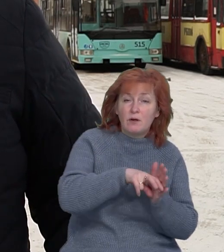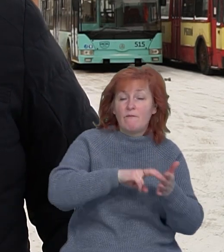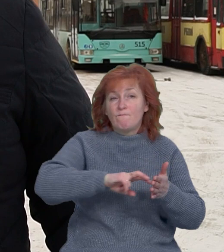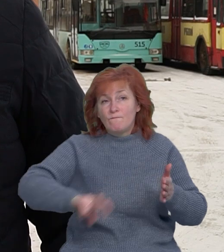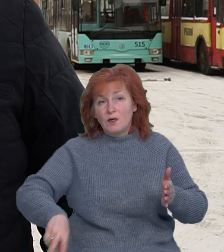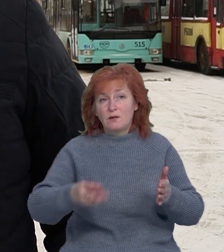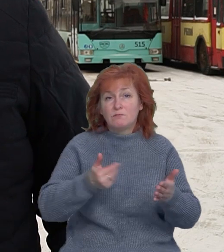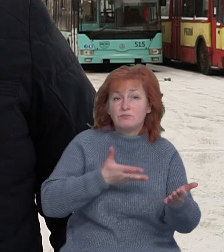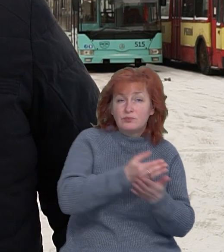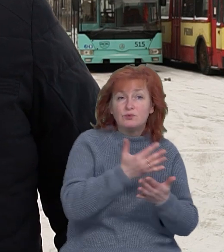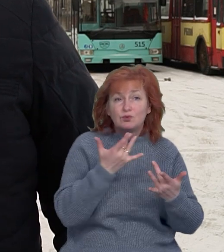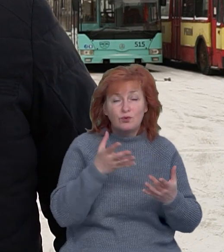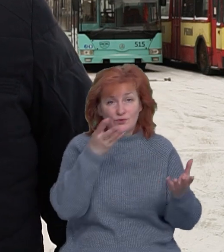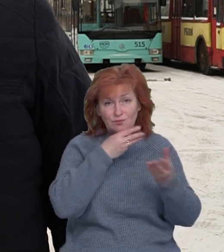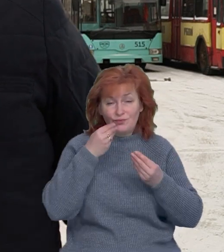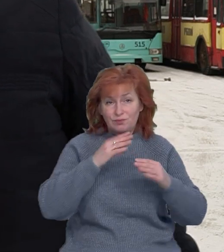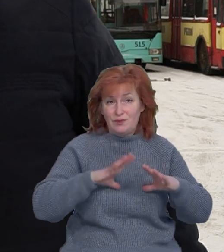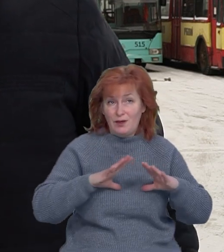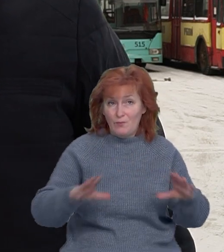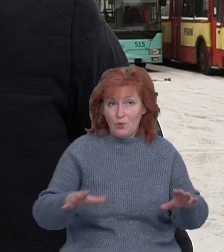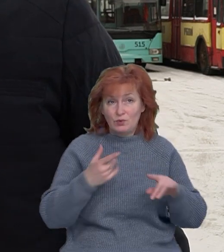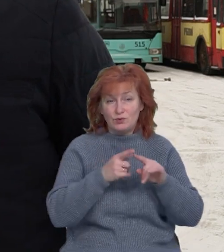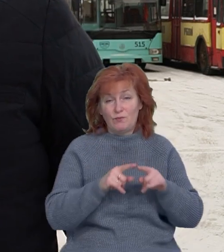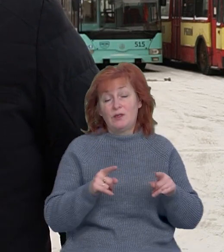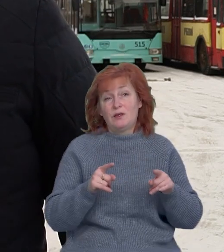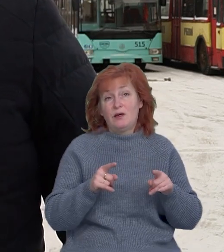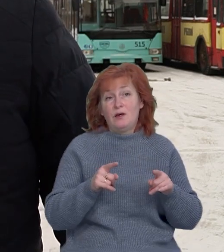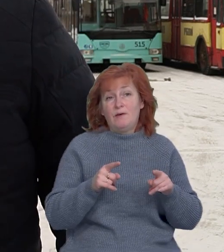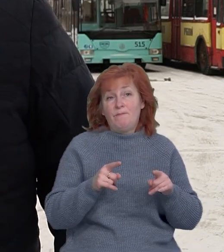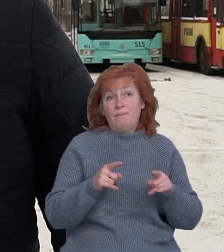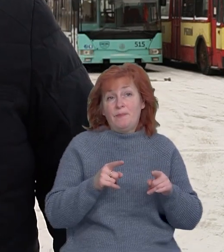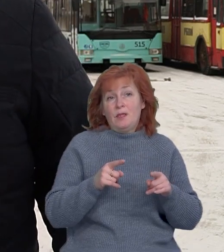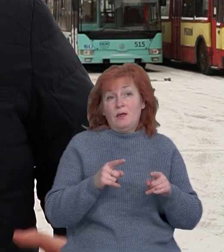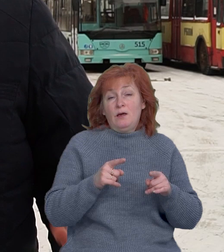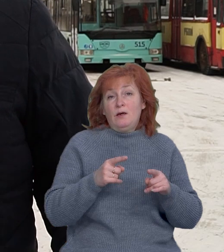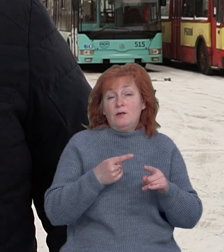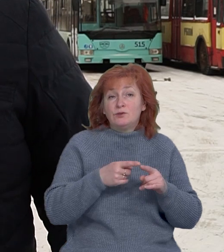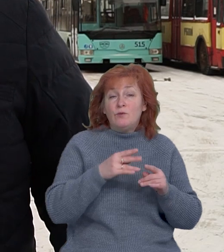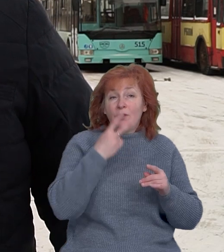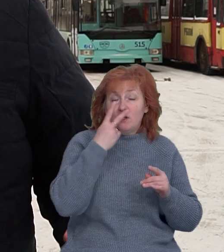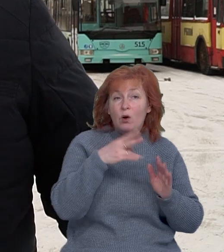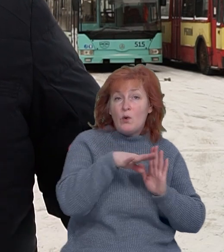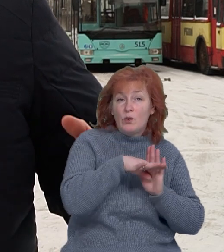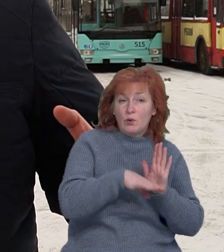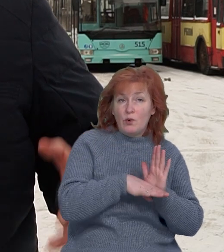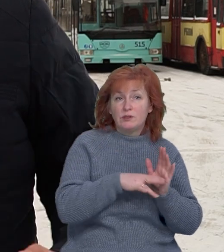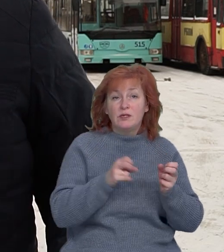і адаптувати наявність транспортних засобів, які є в місті, розробляти розклад згідно